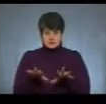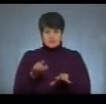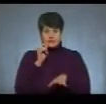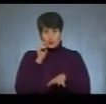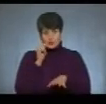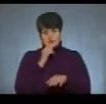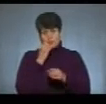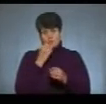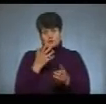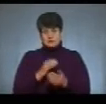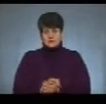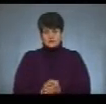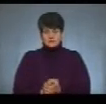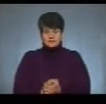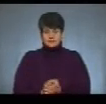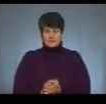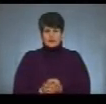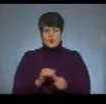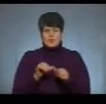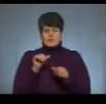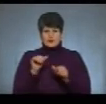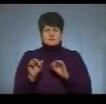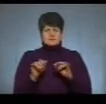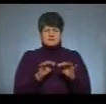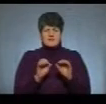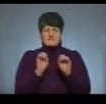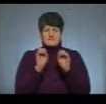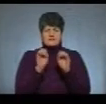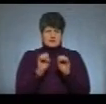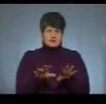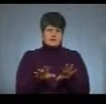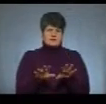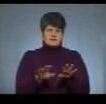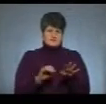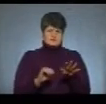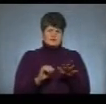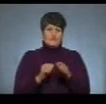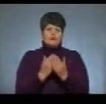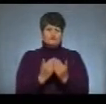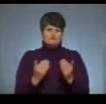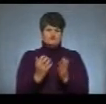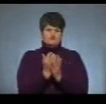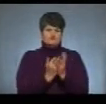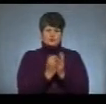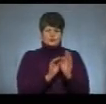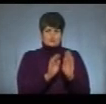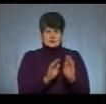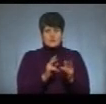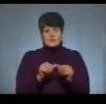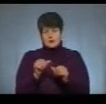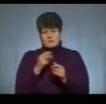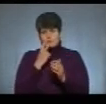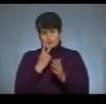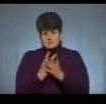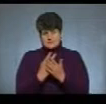кіспозитив. Деякі речі з війни Юрій Заблоцький передав у фонди Тернопільського краєзнавчого музею. Окремі представили в експозиції